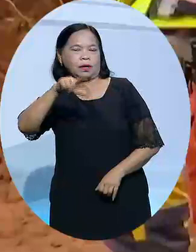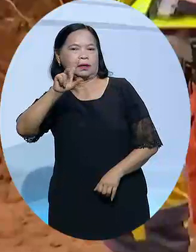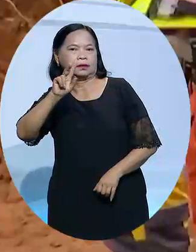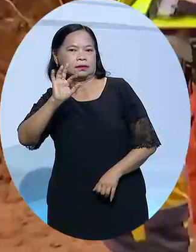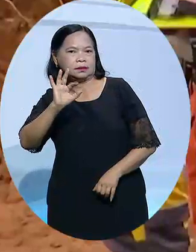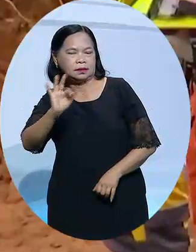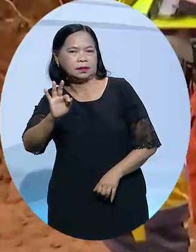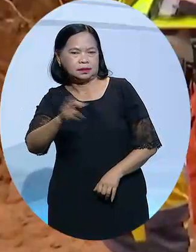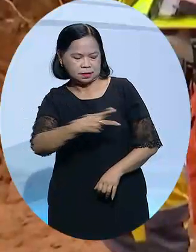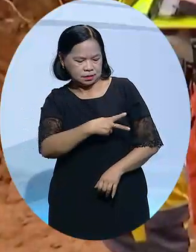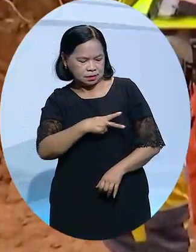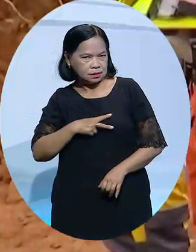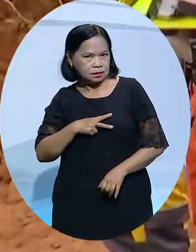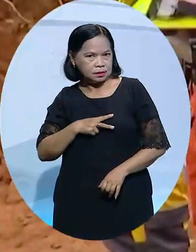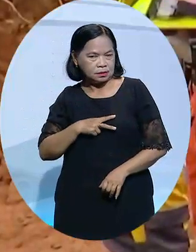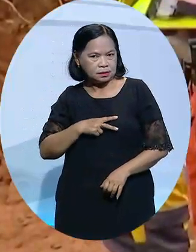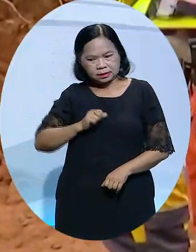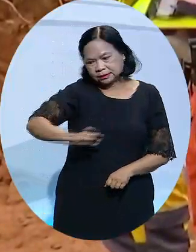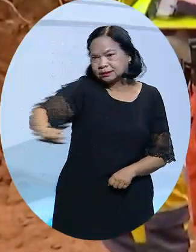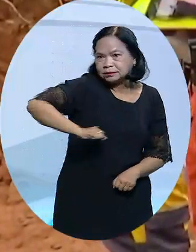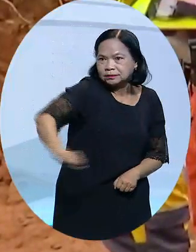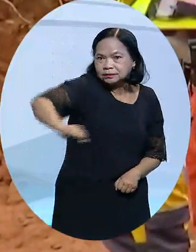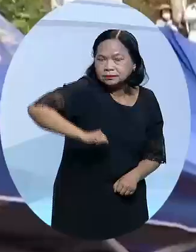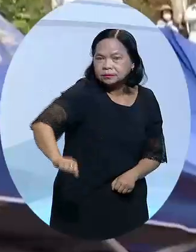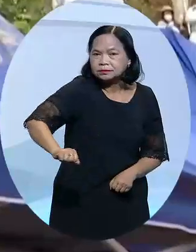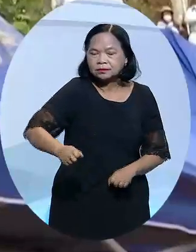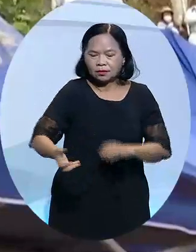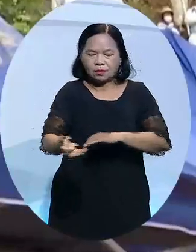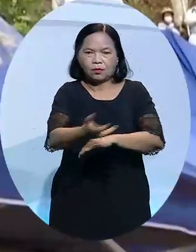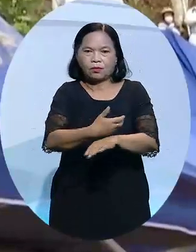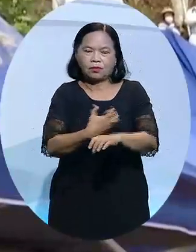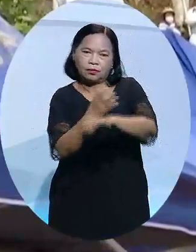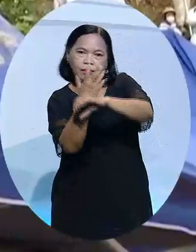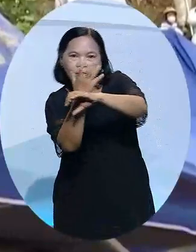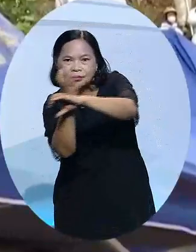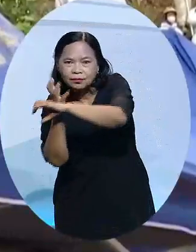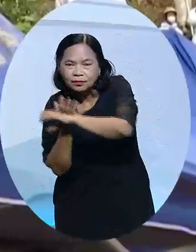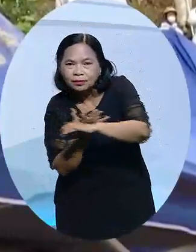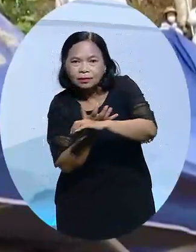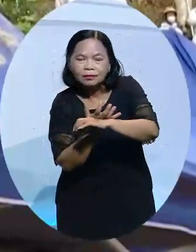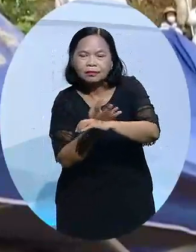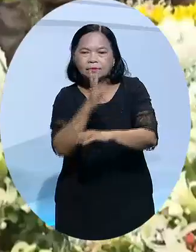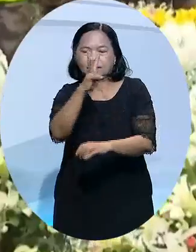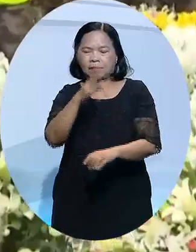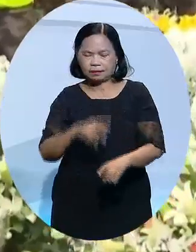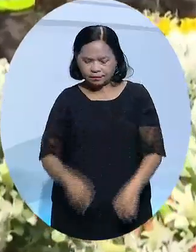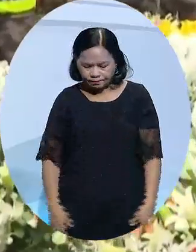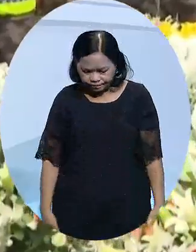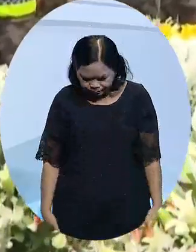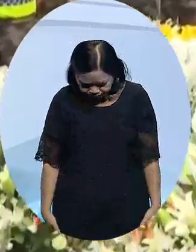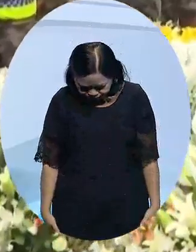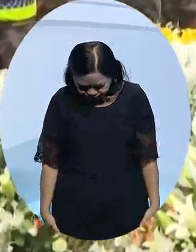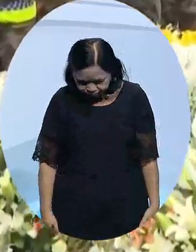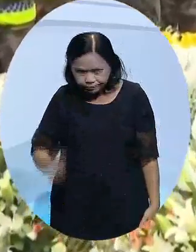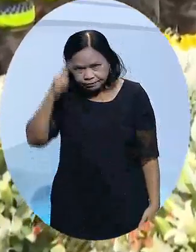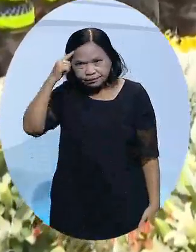Trong bộ nhân viên cơ quan ứng phó phẫn kết quốc gia về tai nạn và lực lượng cứu hộ có mặt tại hình trường đã dành 3 phút mặt nghiệm để tưởng nhớ